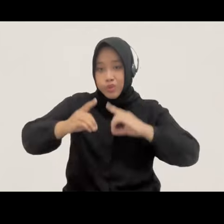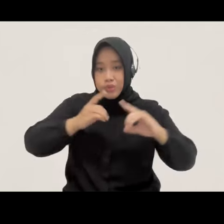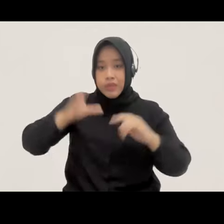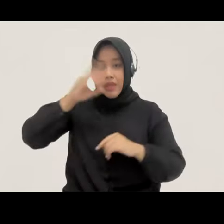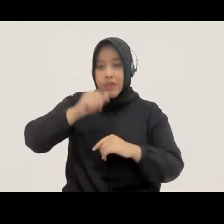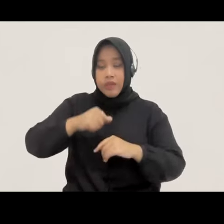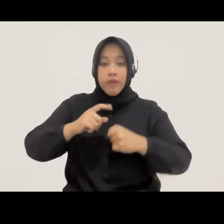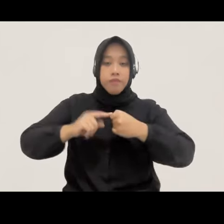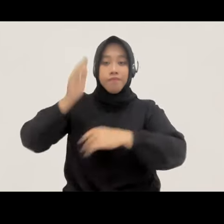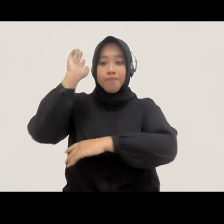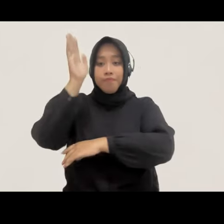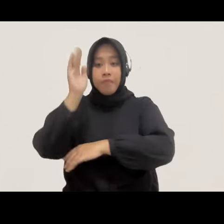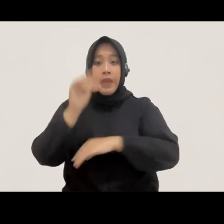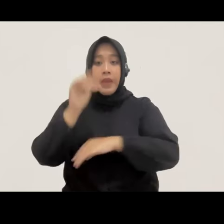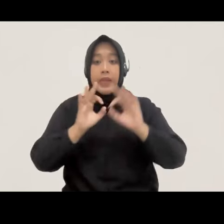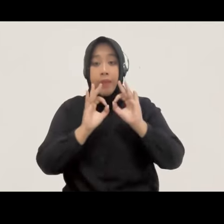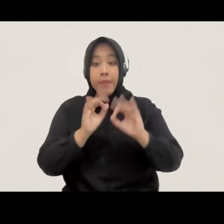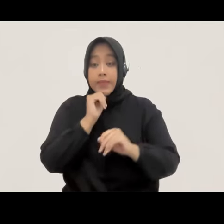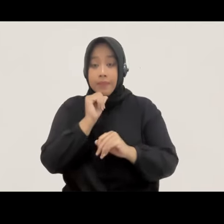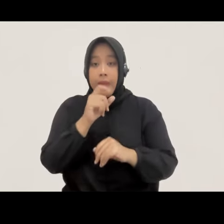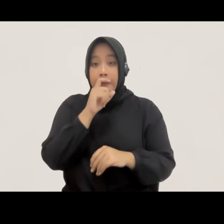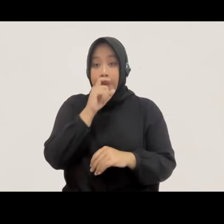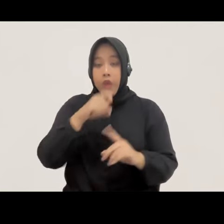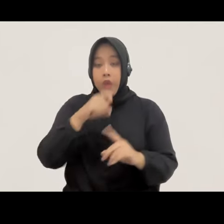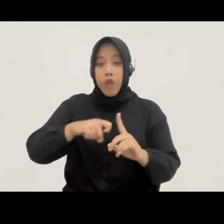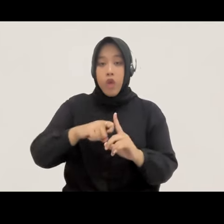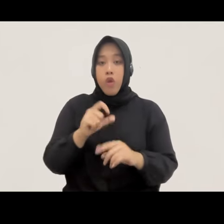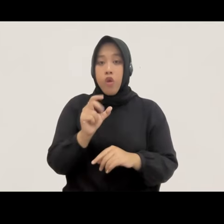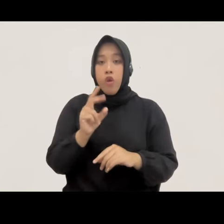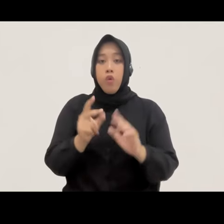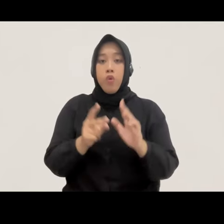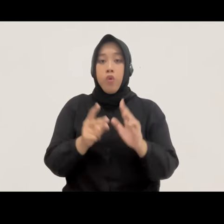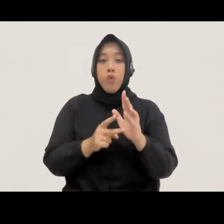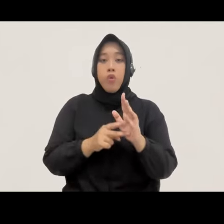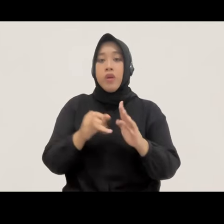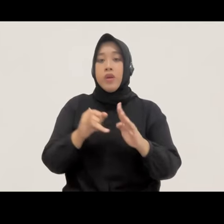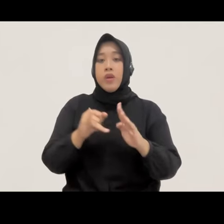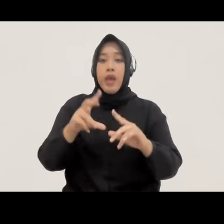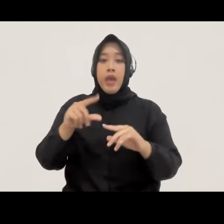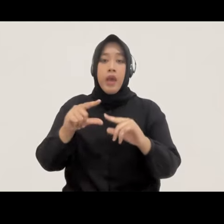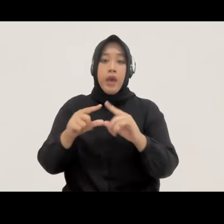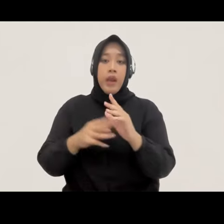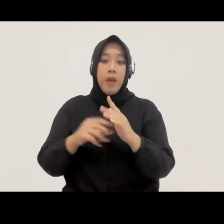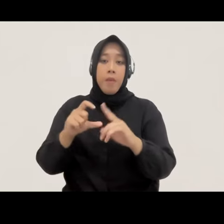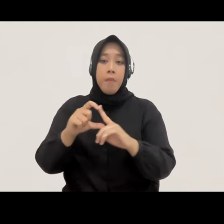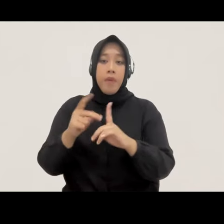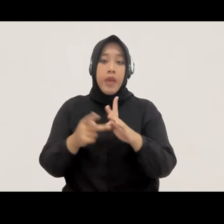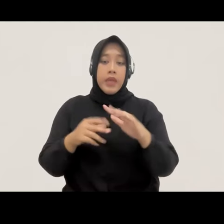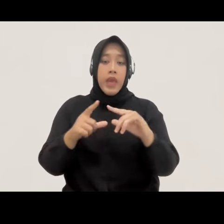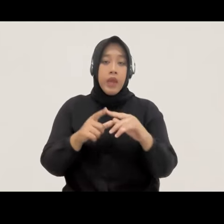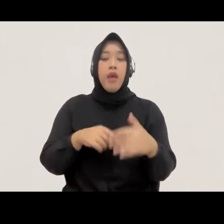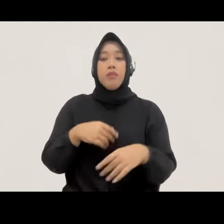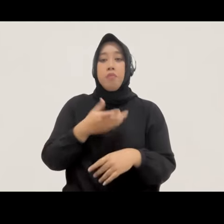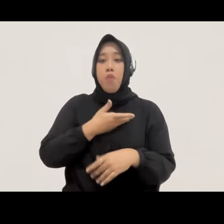pembicara pertama kita lebih tepatnya yakni Bang Kurnia Ramadana. Di sebelumnya izinkan saya untuk memperkenalkan singkat profil pembicara